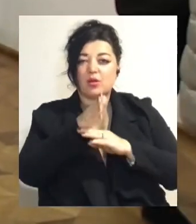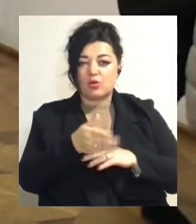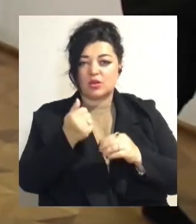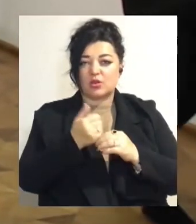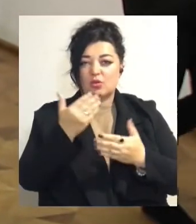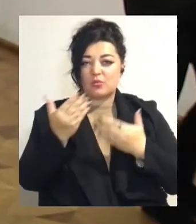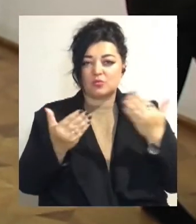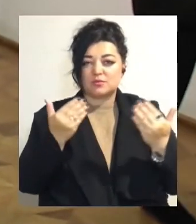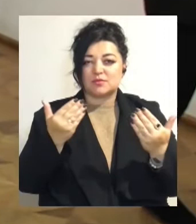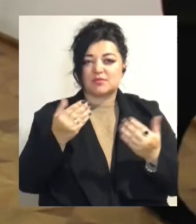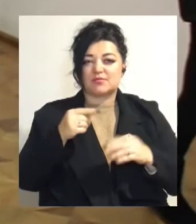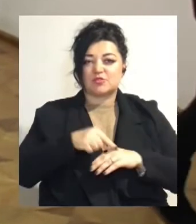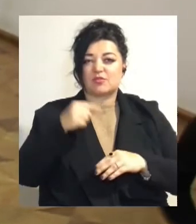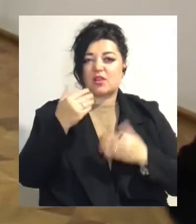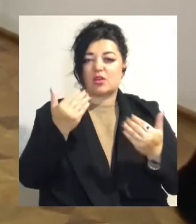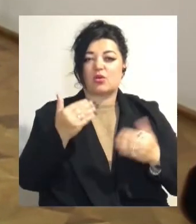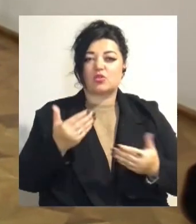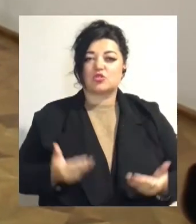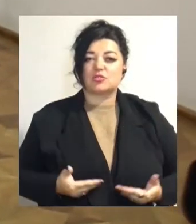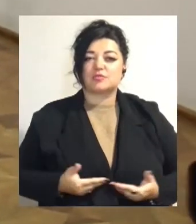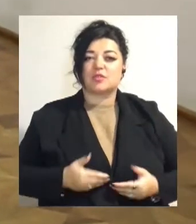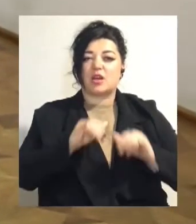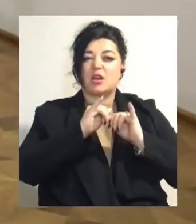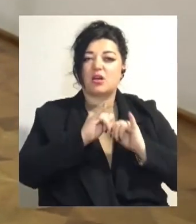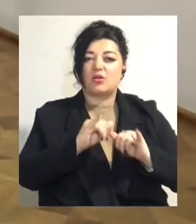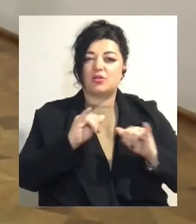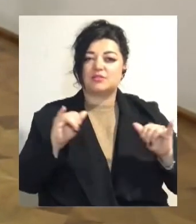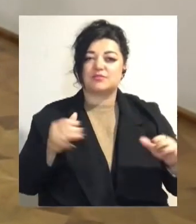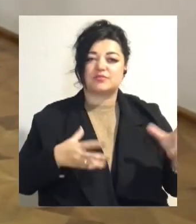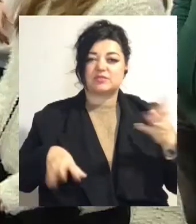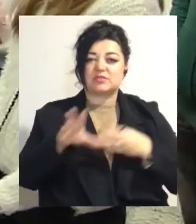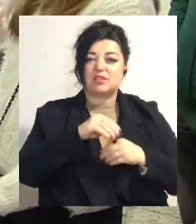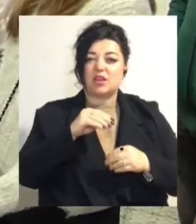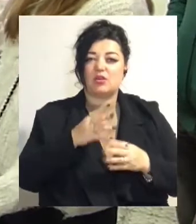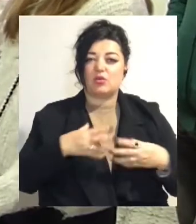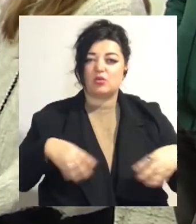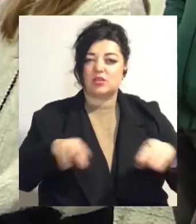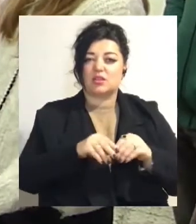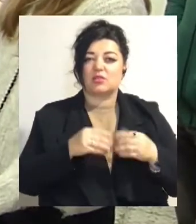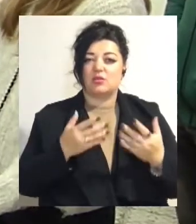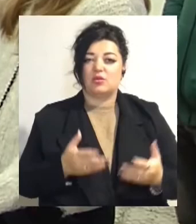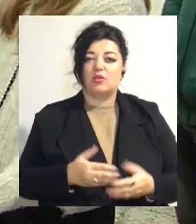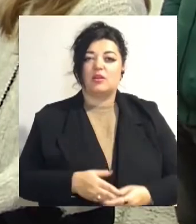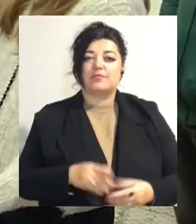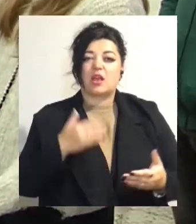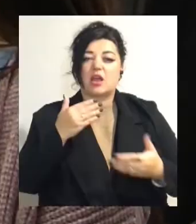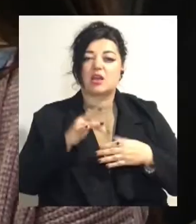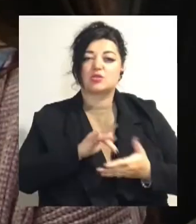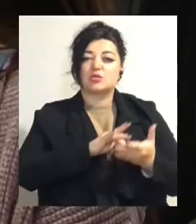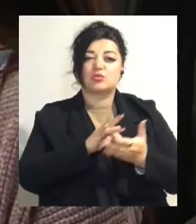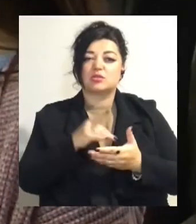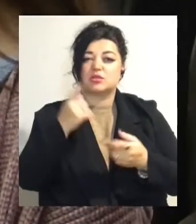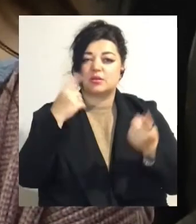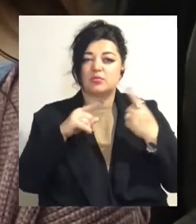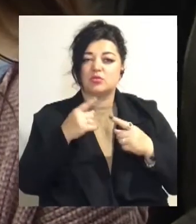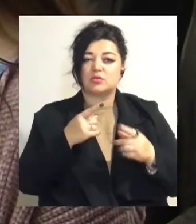його життя, розвиток та гарно проводили час всією родиною в стінах музею. Екскурсії музею цього дня були платними.